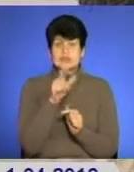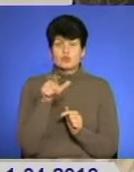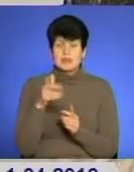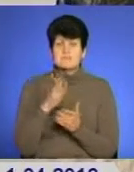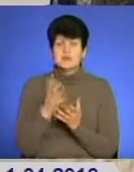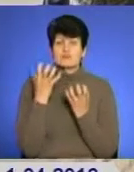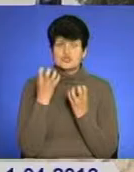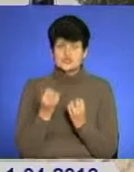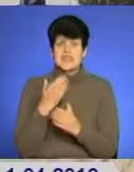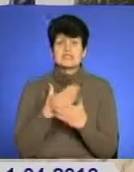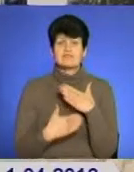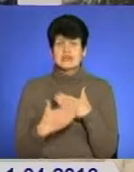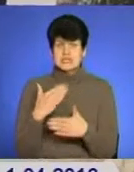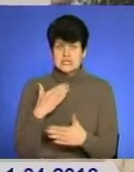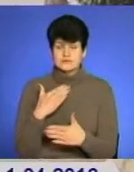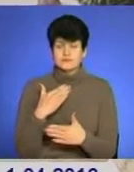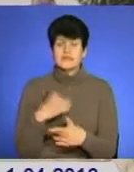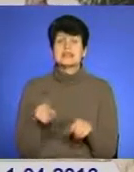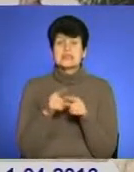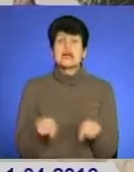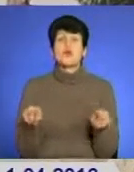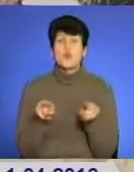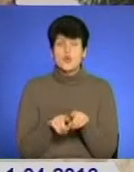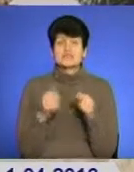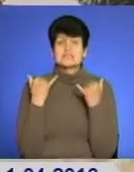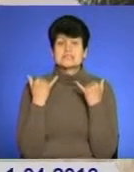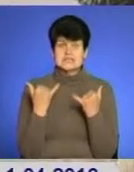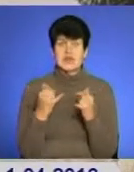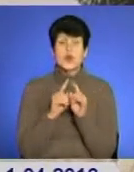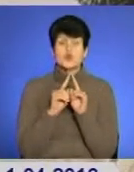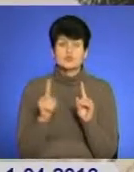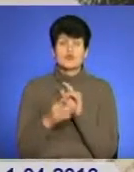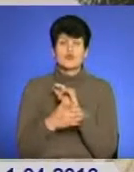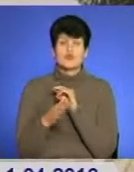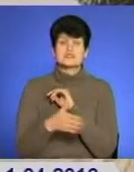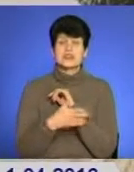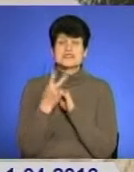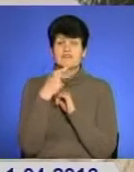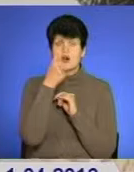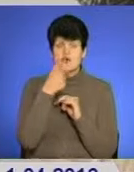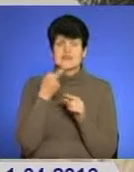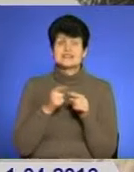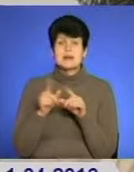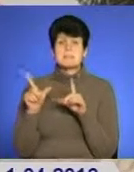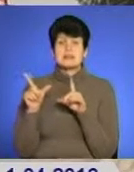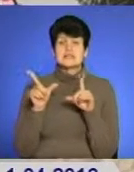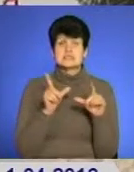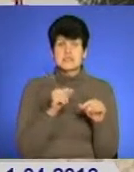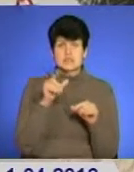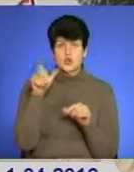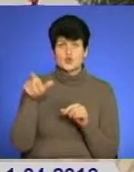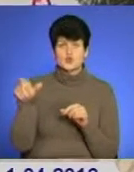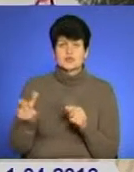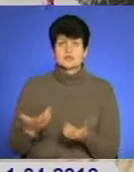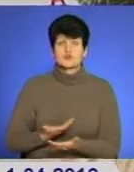категорію інвалідів, і також зараз, особливо останні два роки, це переселені особи, які